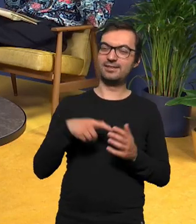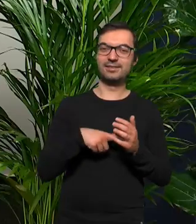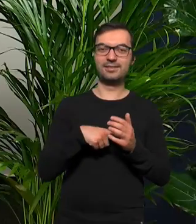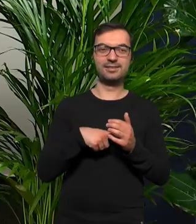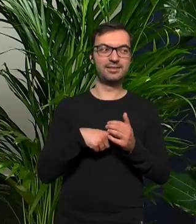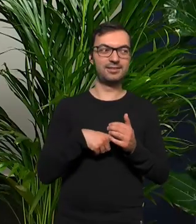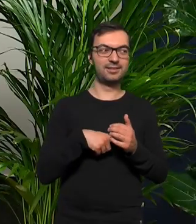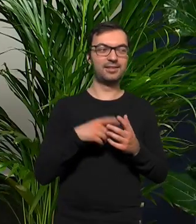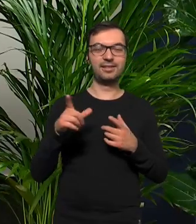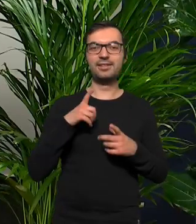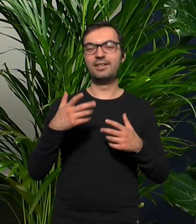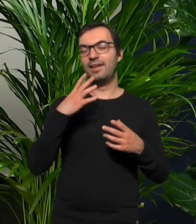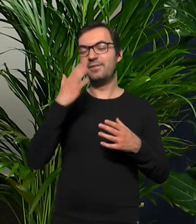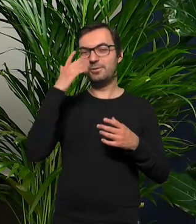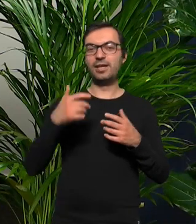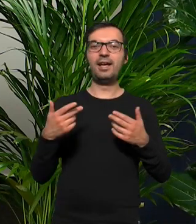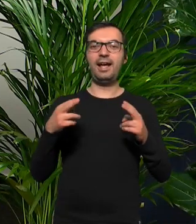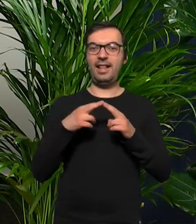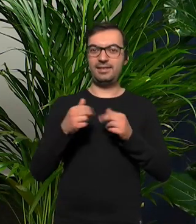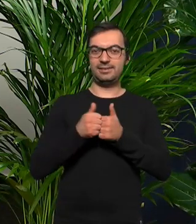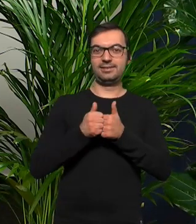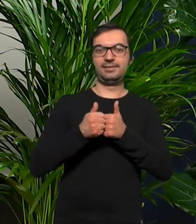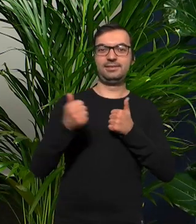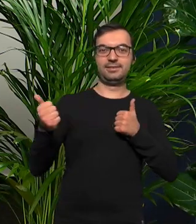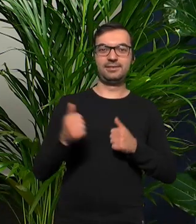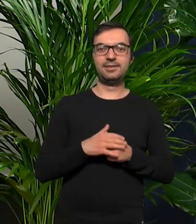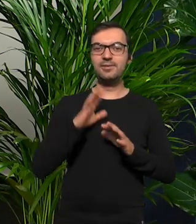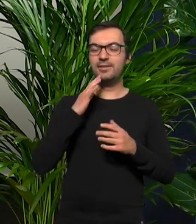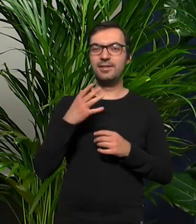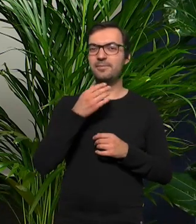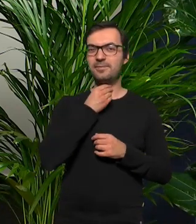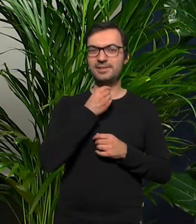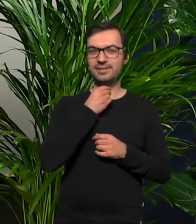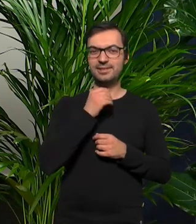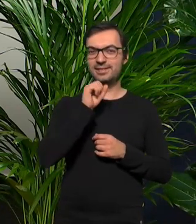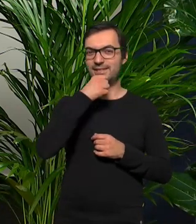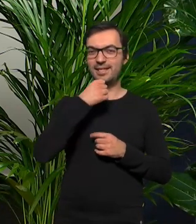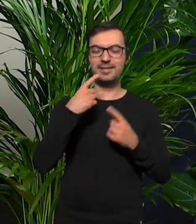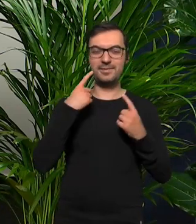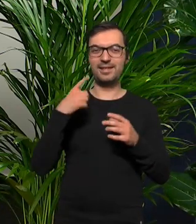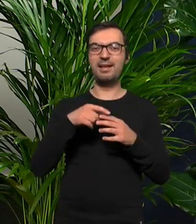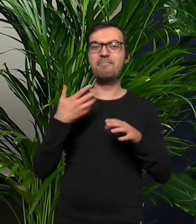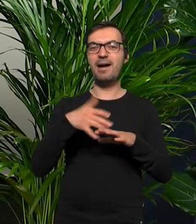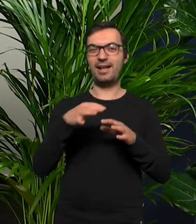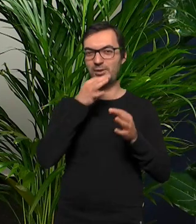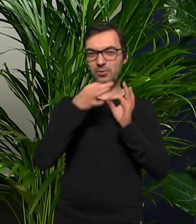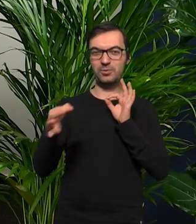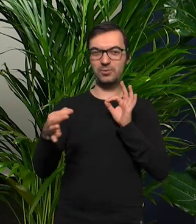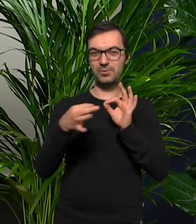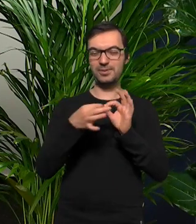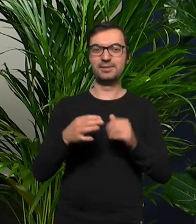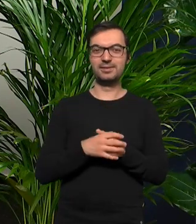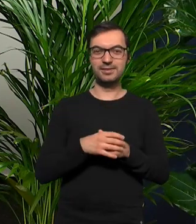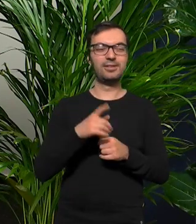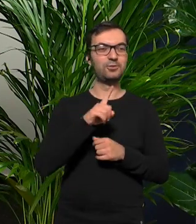takim rozciąganiu się relacji i oddalaniu bo to jest przeciwieństwo tej sceny jak te psy w tych amerykańskich starych kresówkach zjadają ten makaron wiesz o co